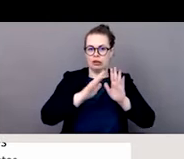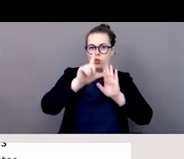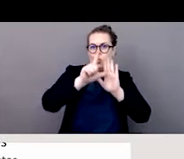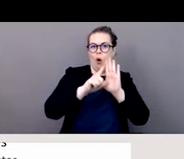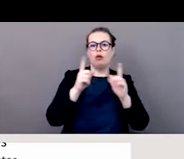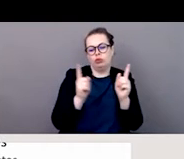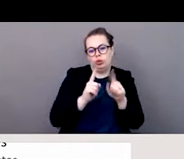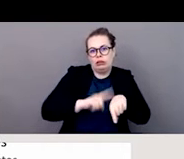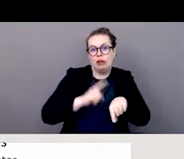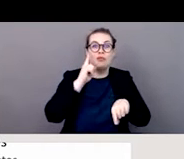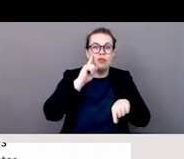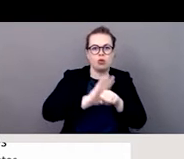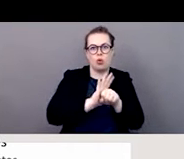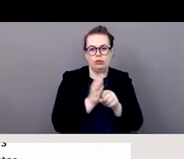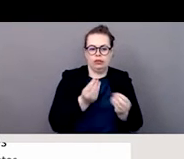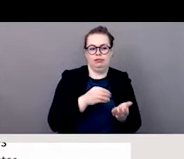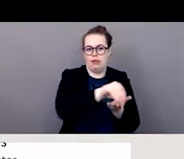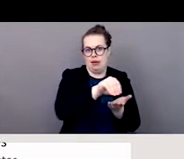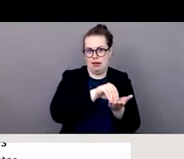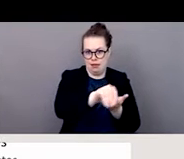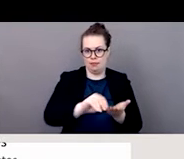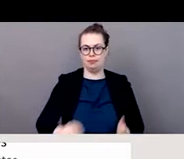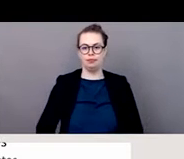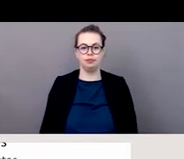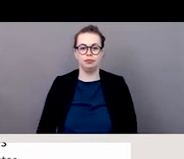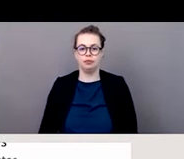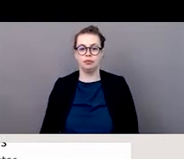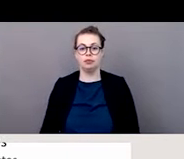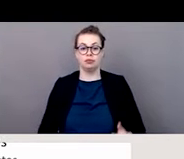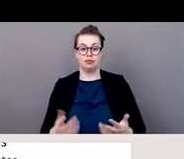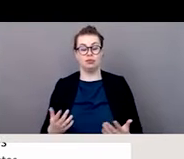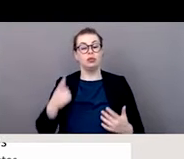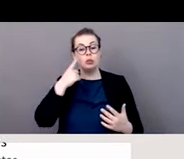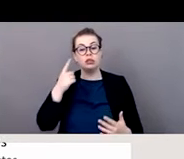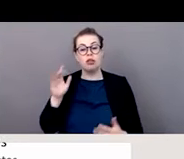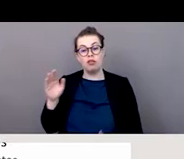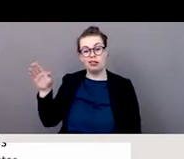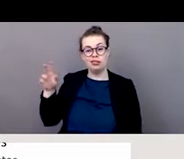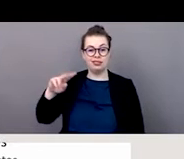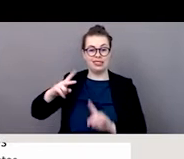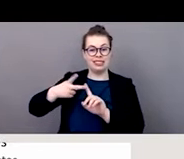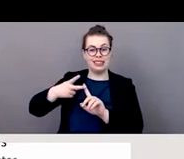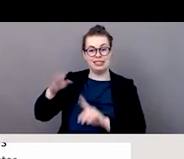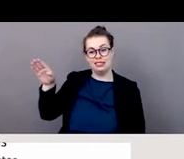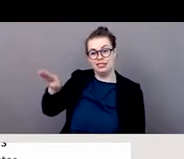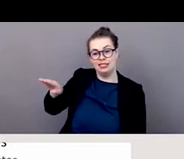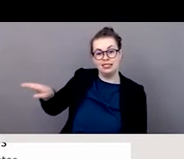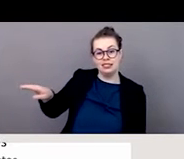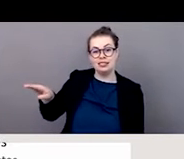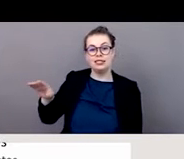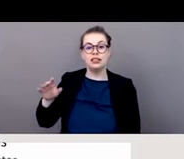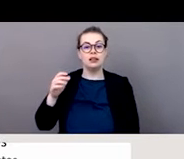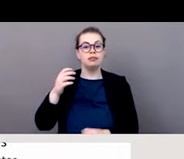soutenir ces travailleurs. Le deuxième point, aussi, nous avons vu aussi que les projets ont été offerts à ces chômeurs